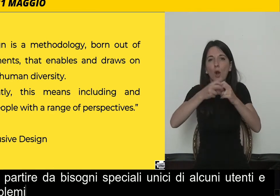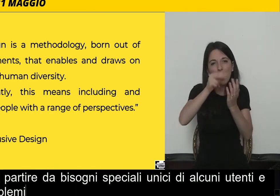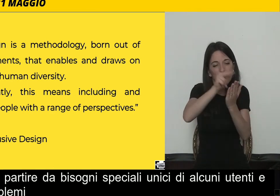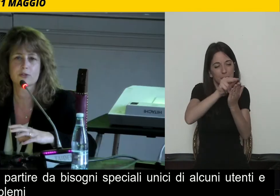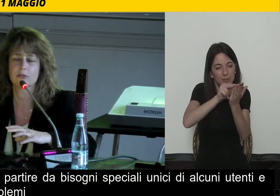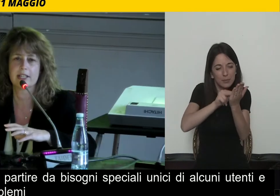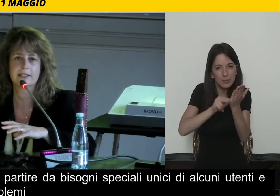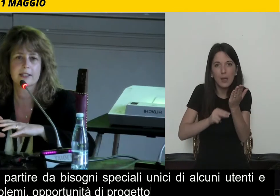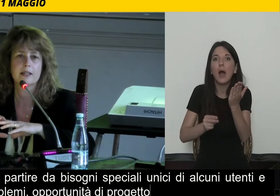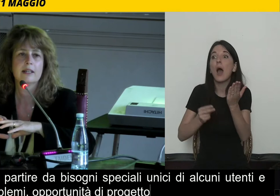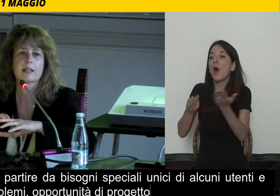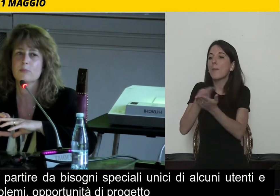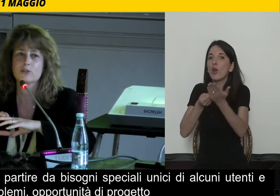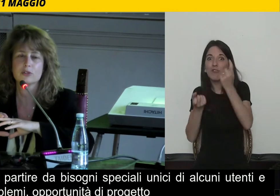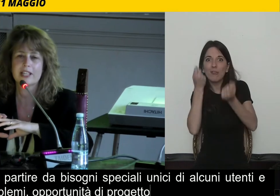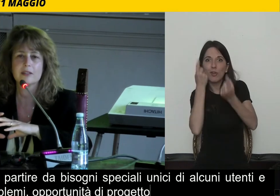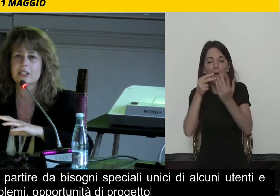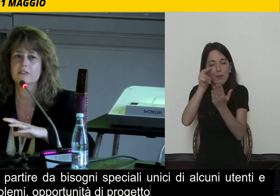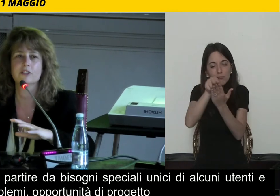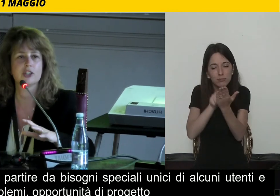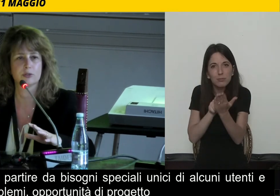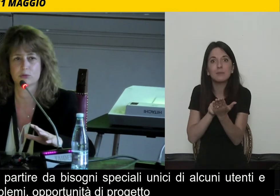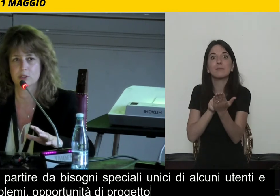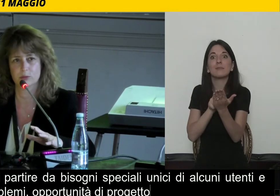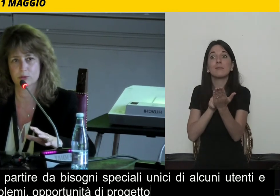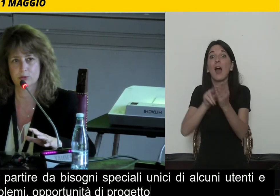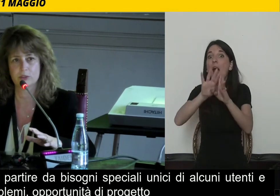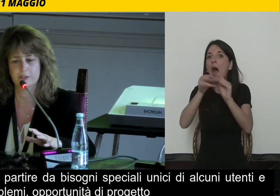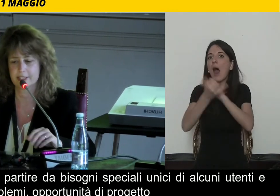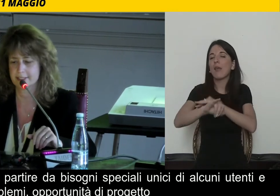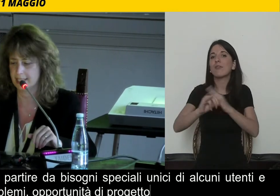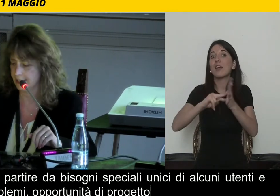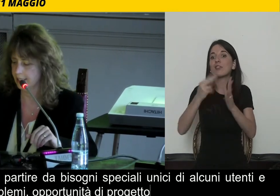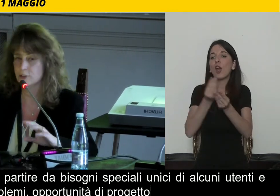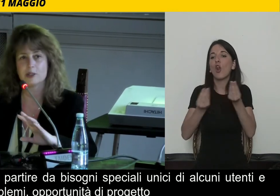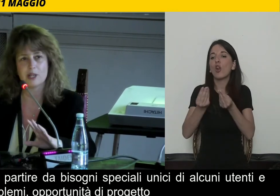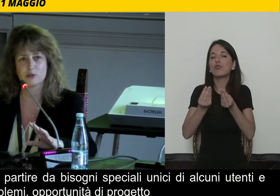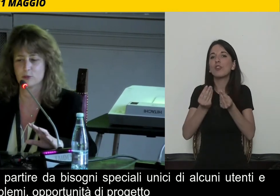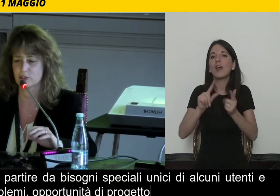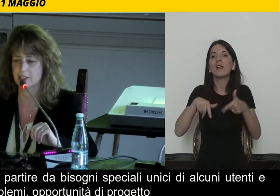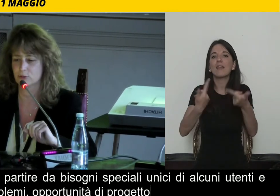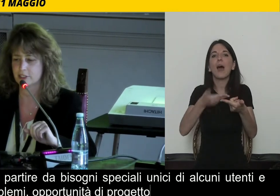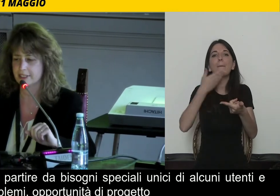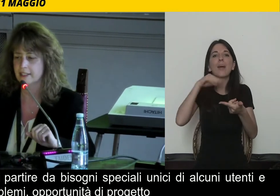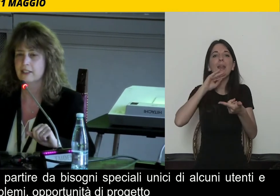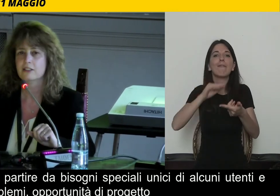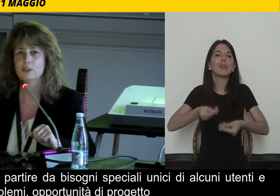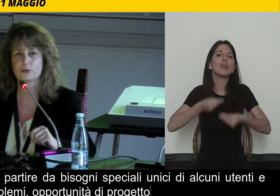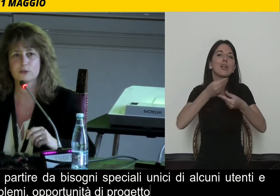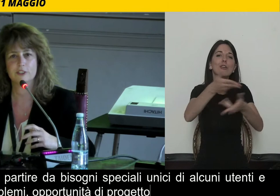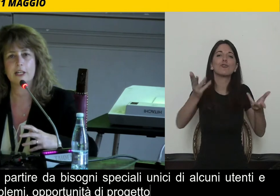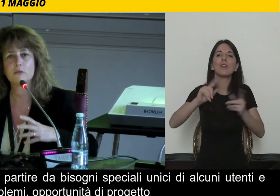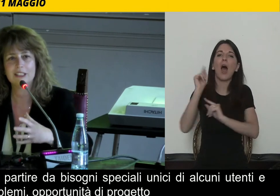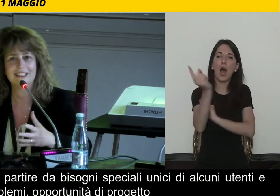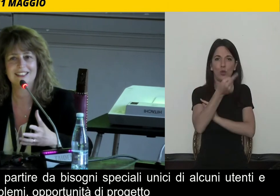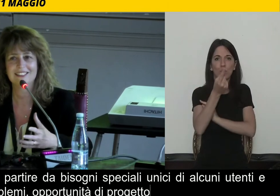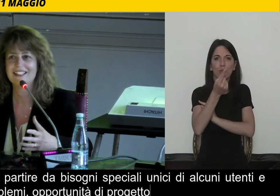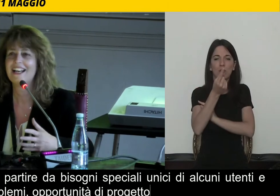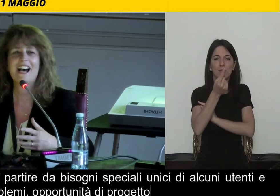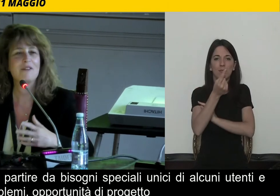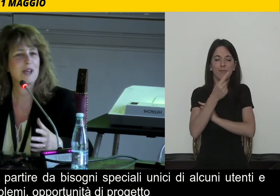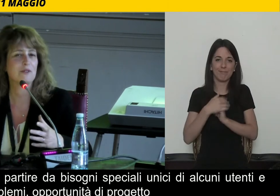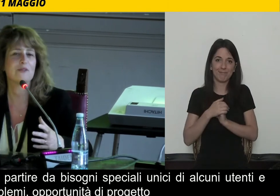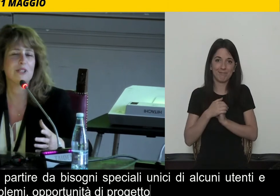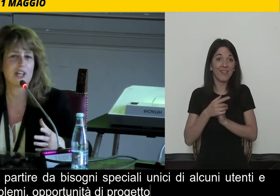tecnologie che possono dare benefici a tutti in modo universale. E noi abbiamo sposato questa filosofia. Quindi